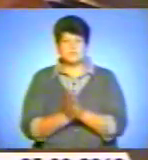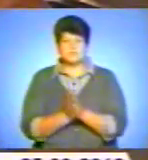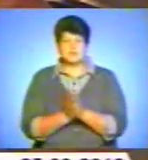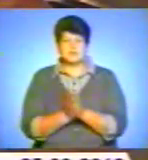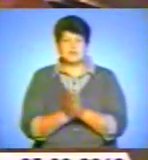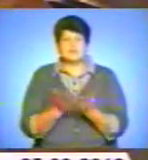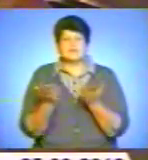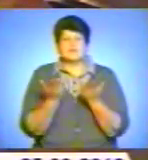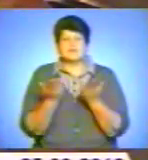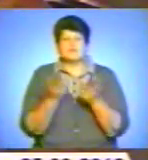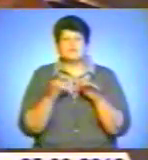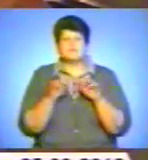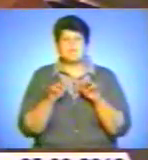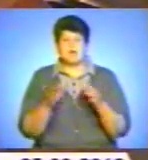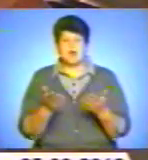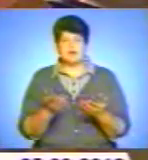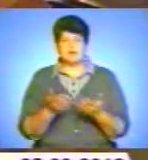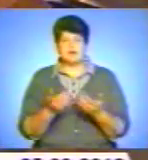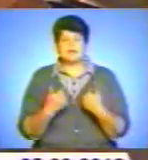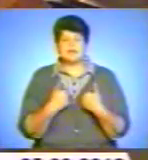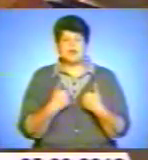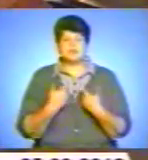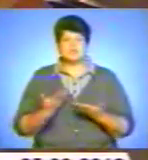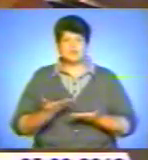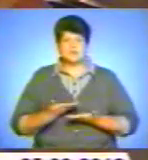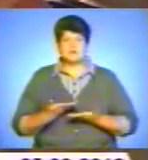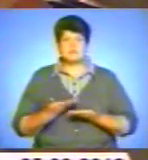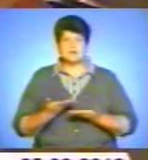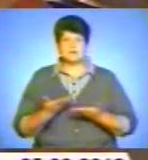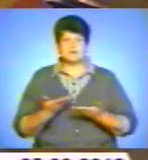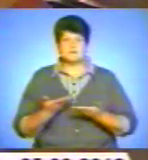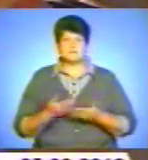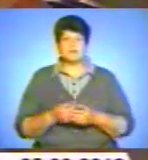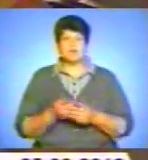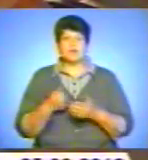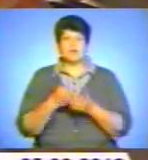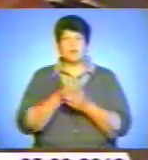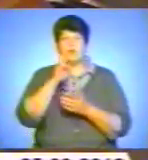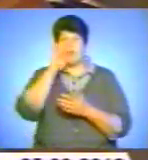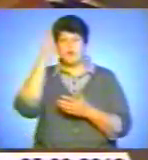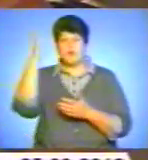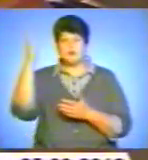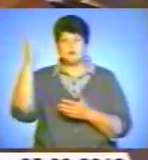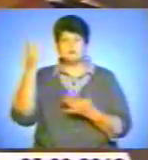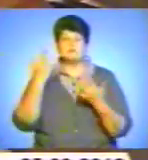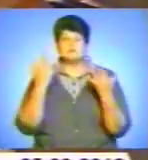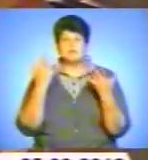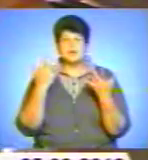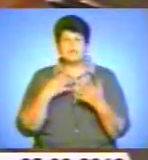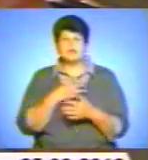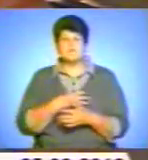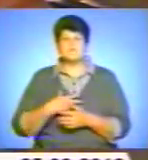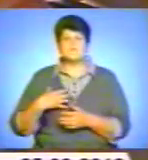якихось справах наших життєвих до Бога, наскільки важно,